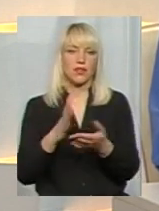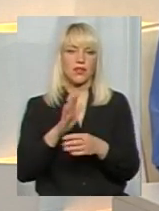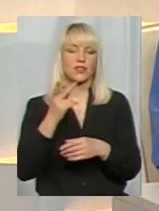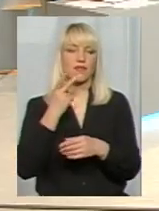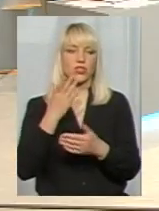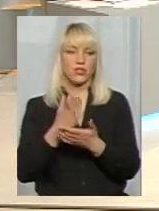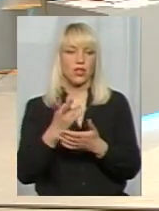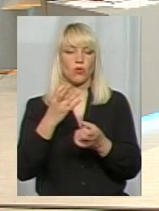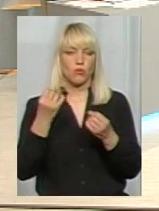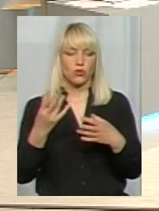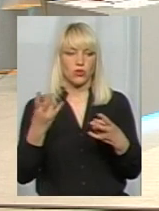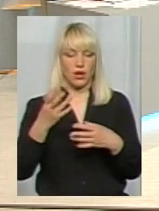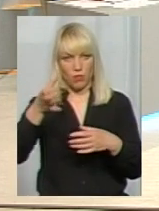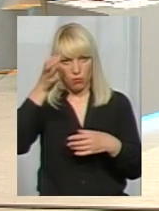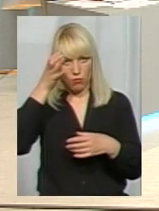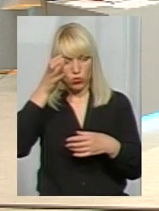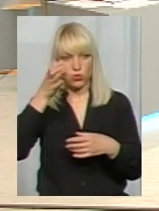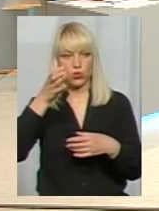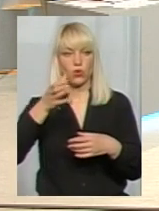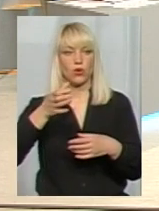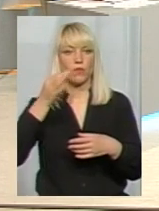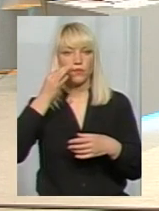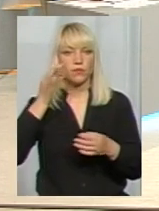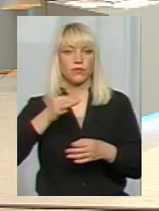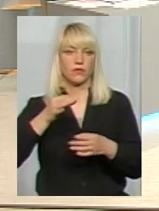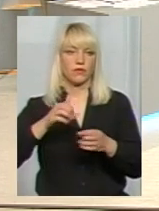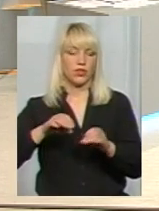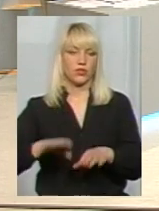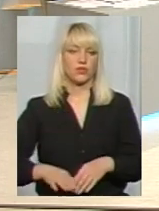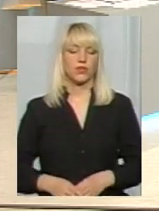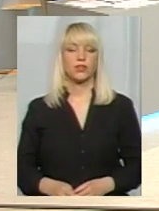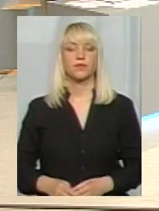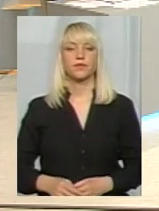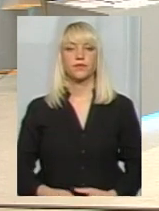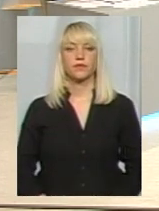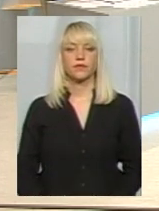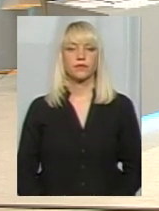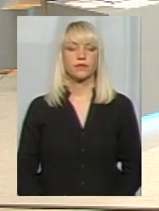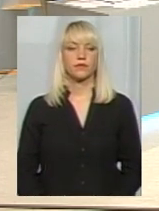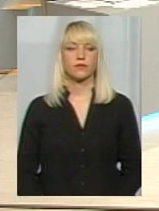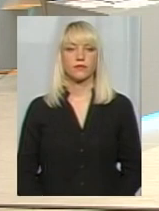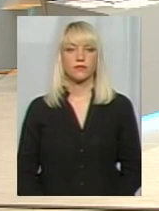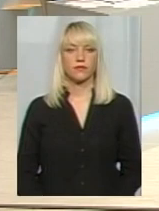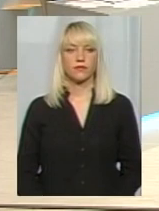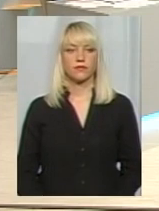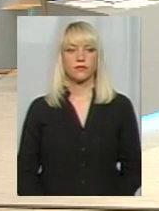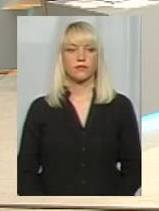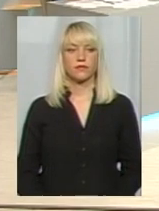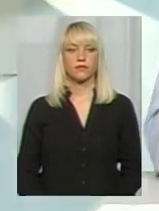є, але треба просто мудро їх вирішувати. На відповідь від вас почули на питання. Прошу, пане Ігорі, стосовно комах і кліщів.